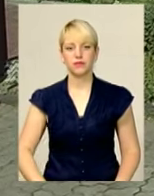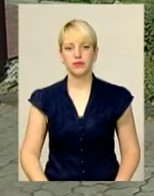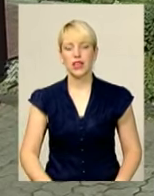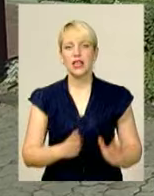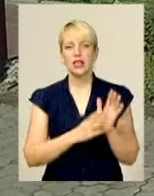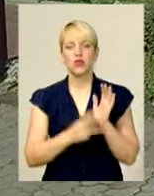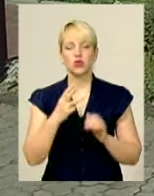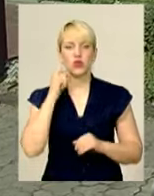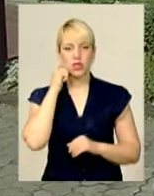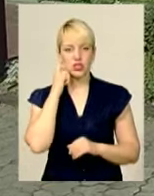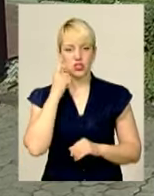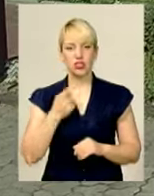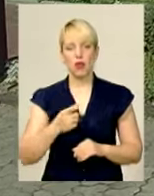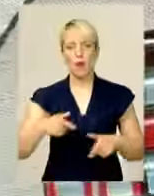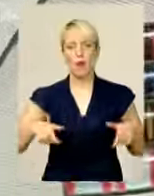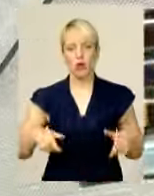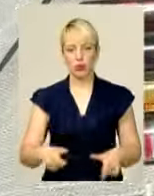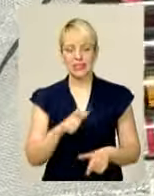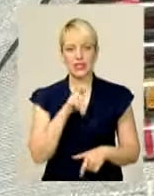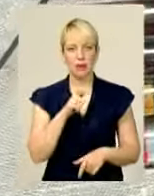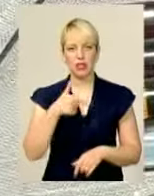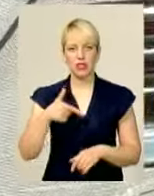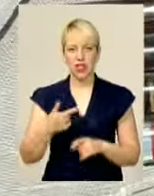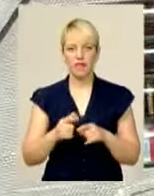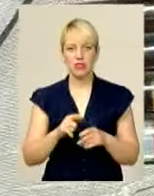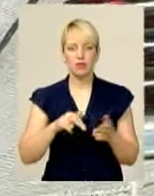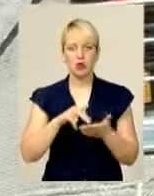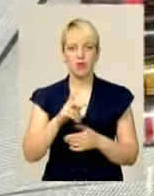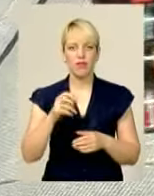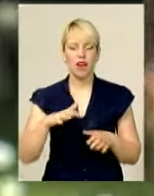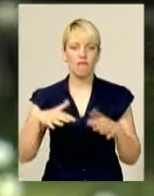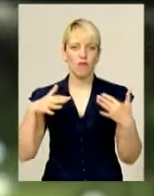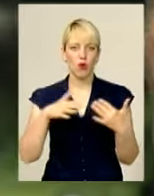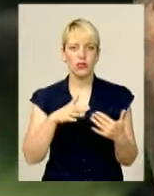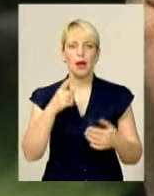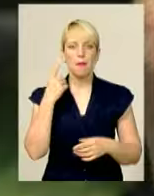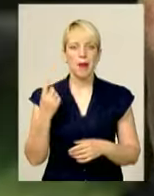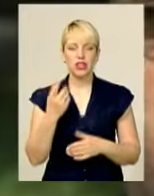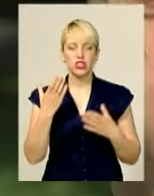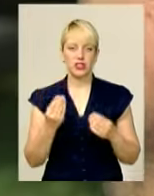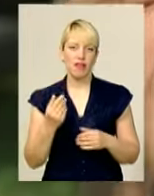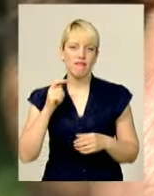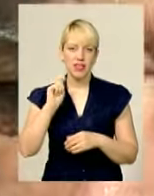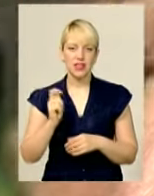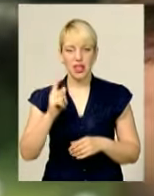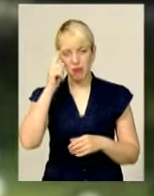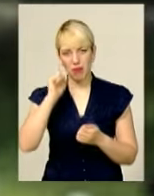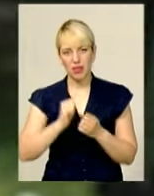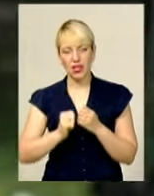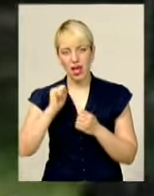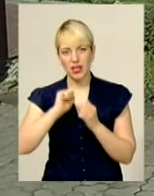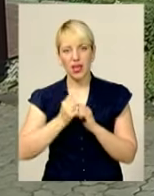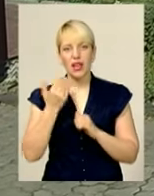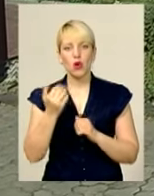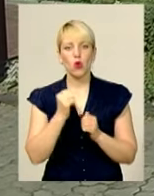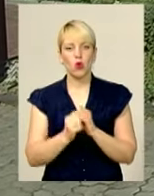93-річний полковник Зельман Єлевич пішов на фронт у перші дні війни. І досі пам'ятає, чи не кожну її секунду. Солдат